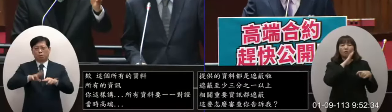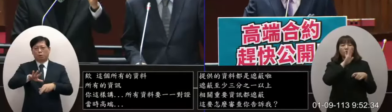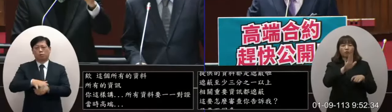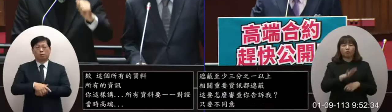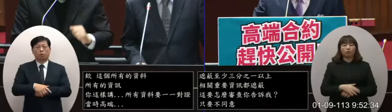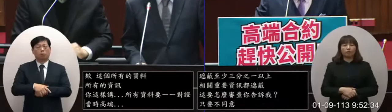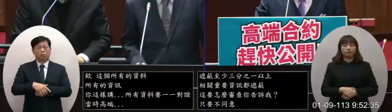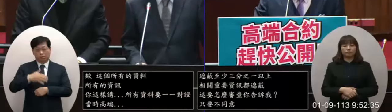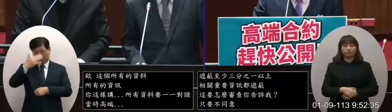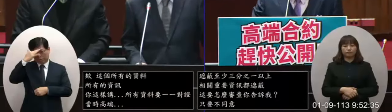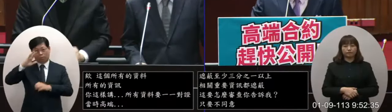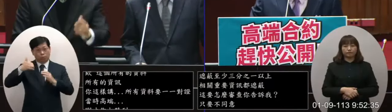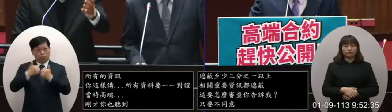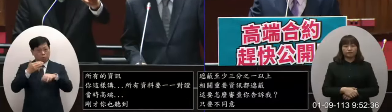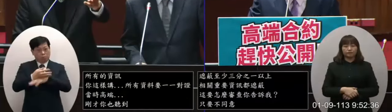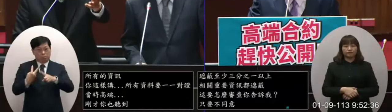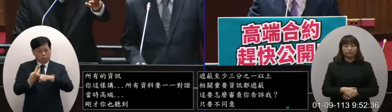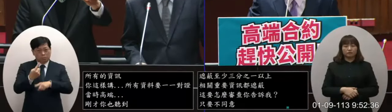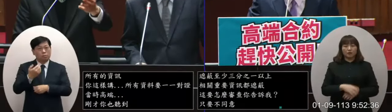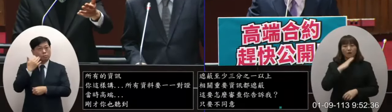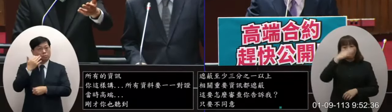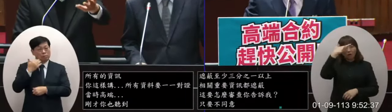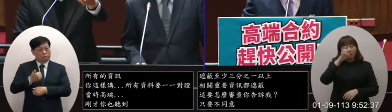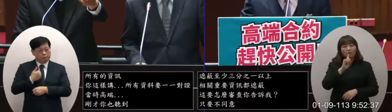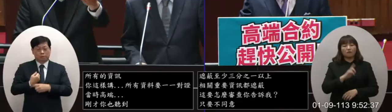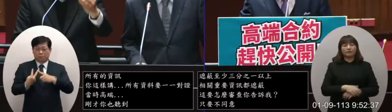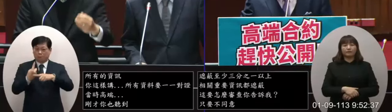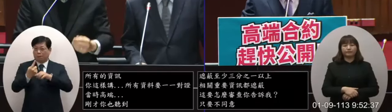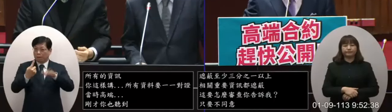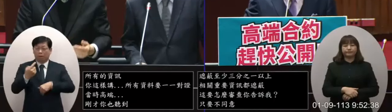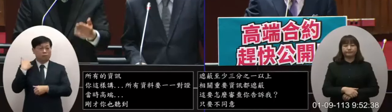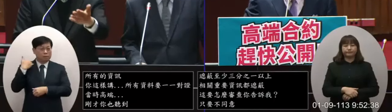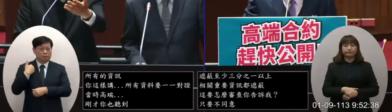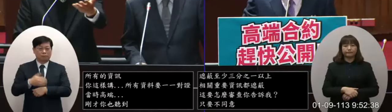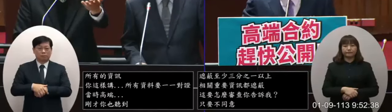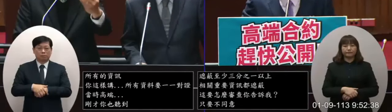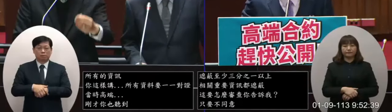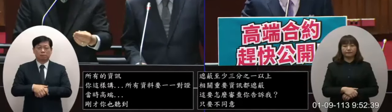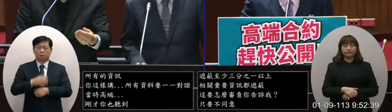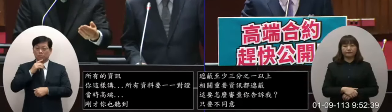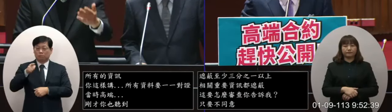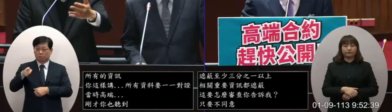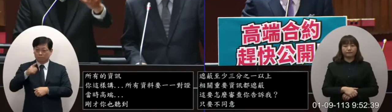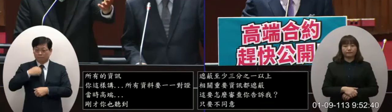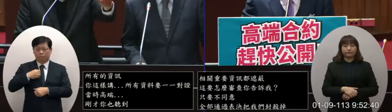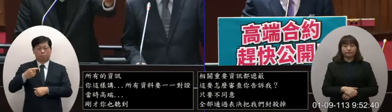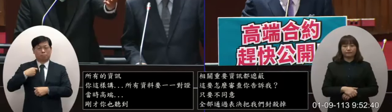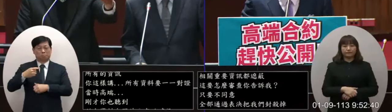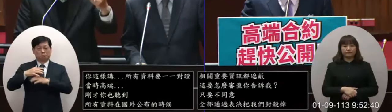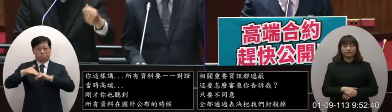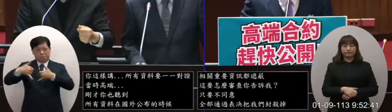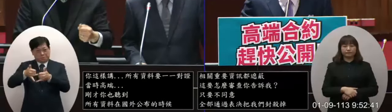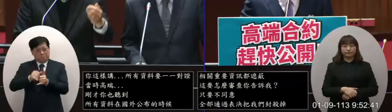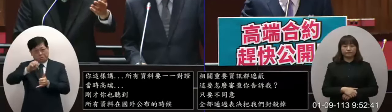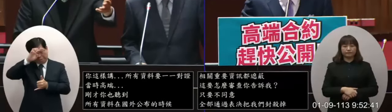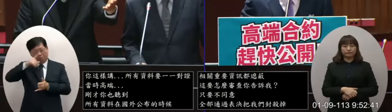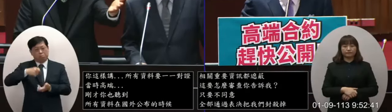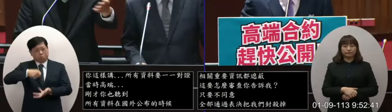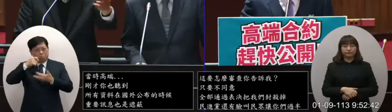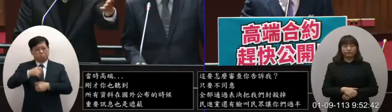幸好是國會過半啦如果到當時當時在貴黨就主張說要